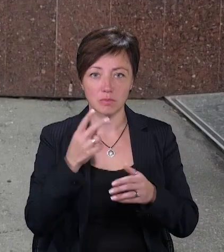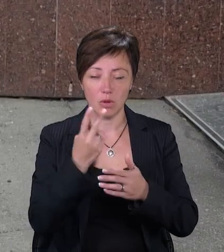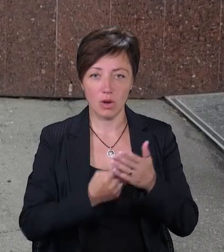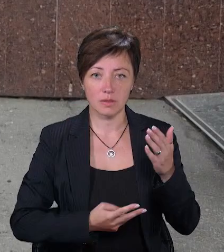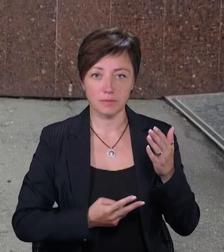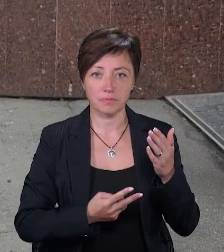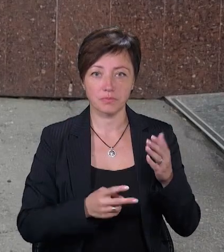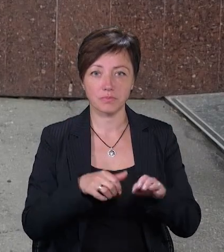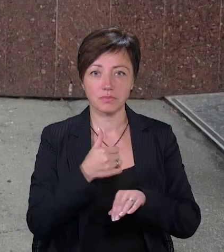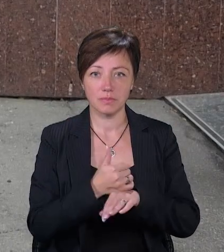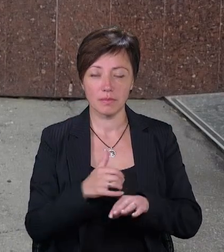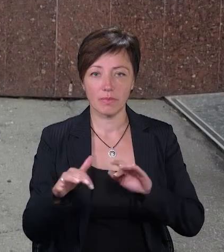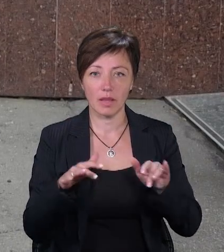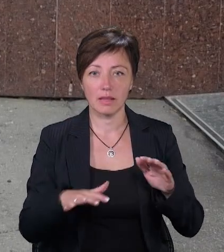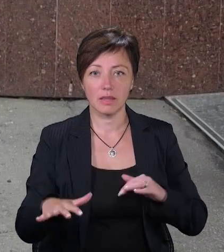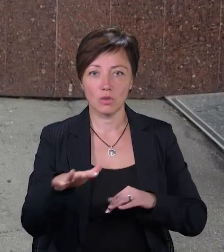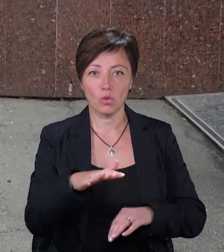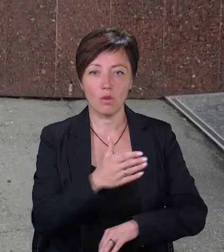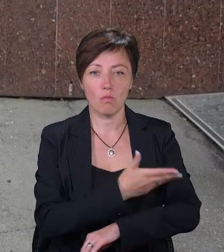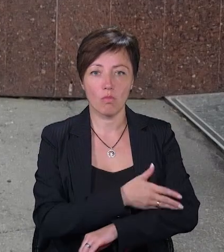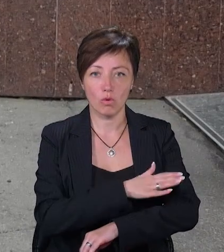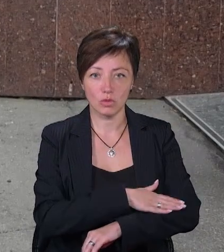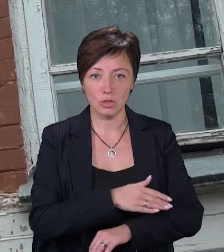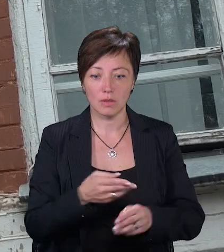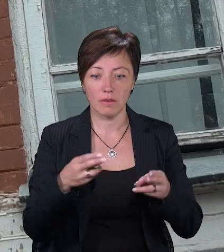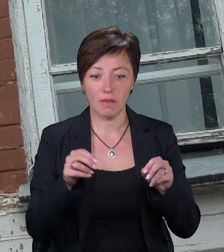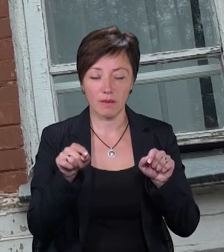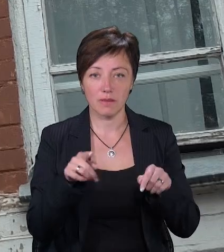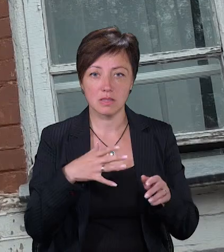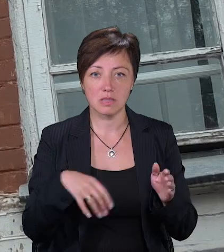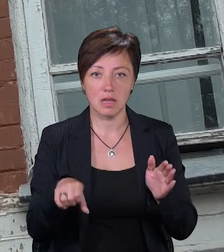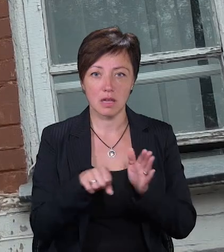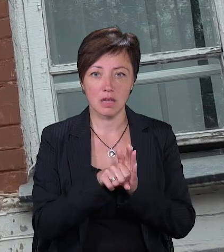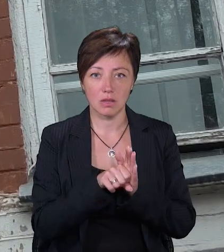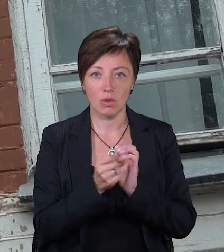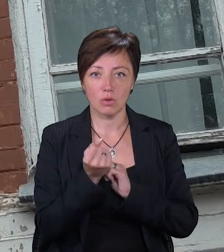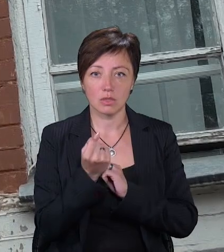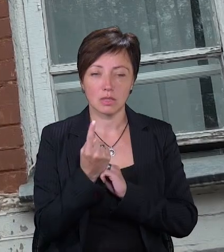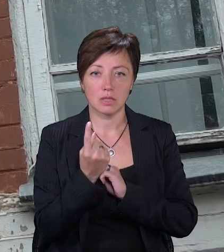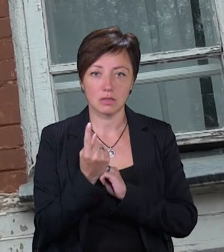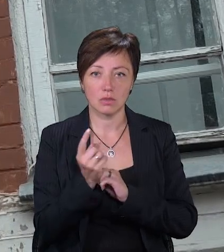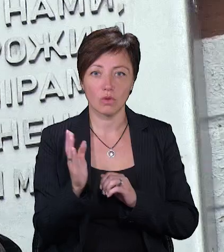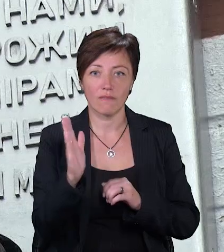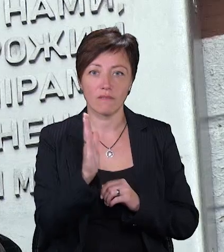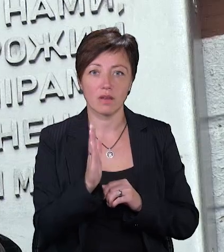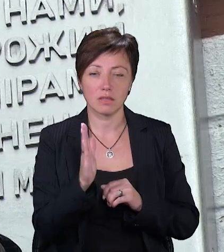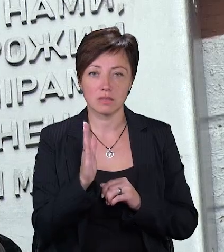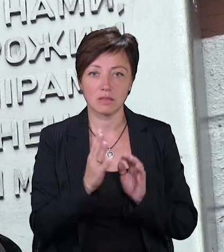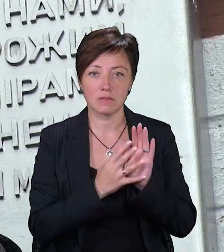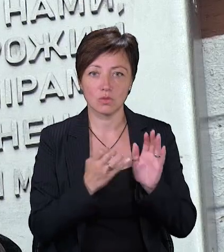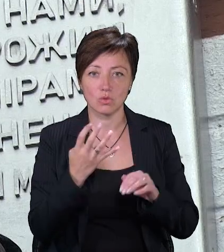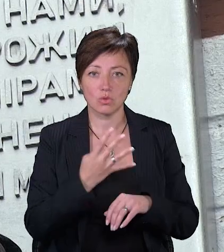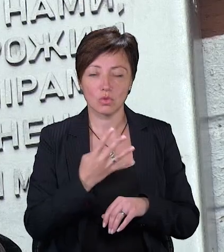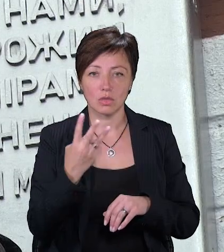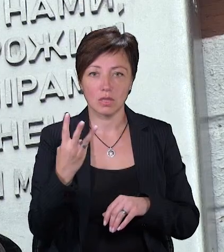основна діяльність була на території Польщі. Власне, де він і загинув 11 вересня 1943